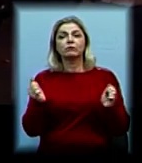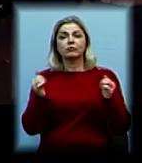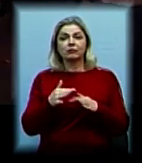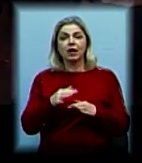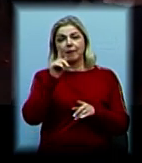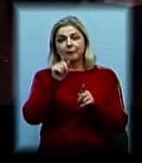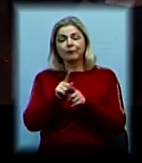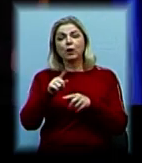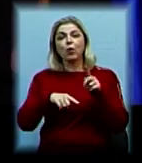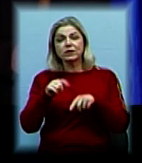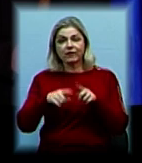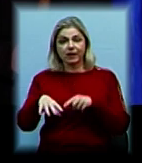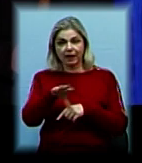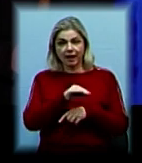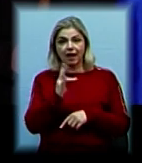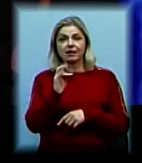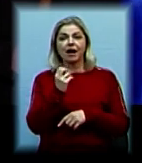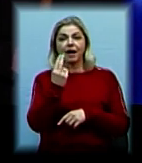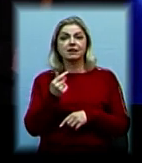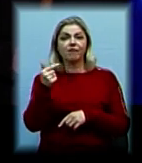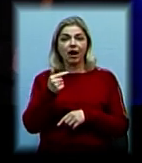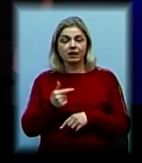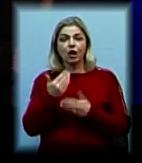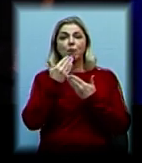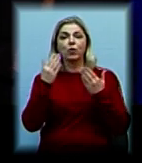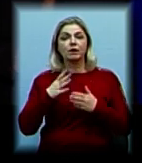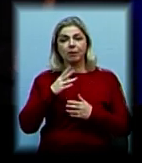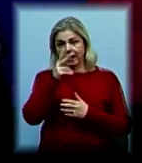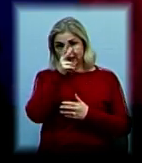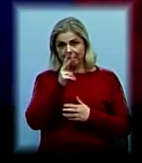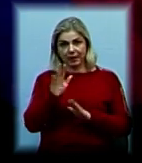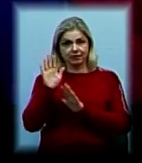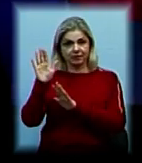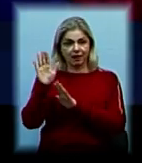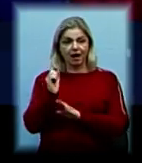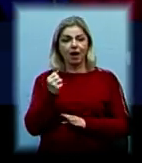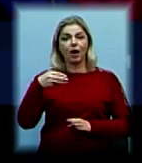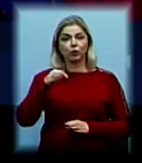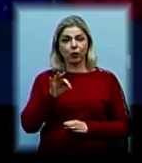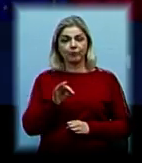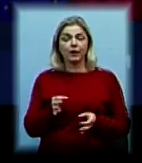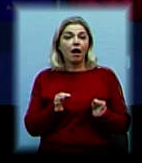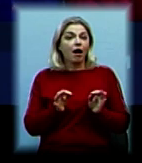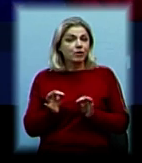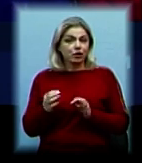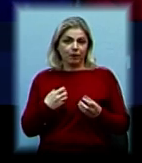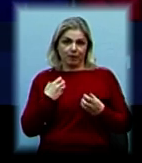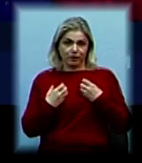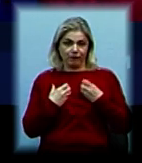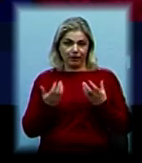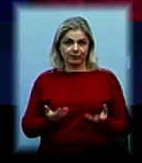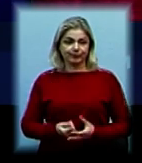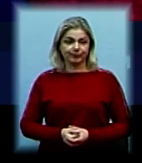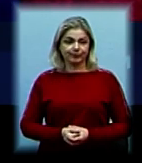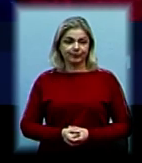бійці в Національної гвардії. Останнє провели в зоні ООС три місяці. Ну, звісно, переживаємо. Ну, звісно ж,